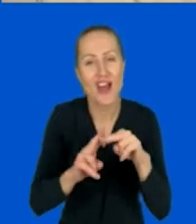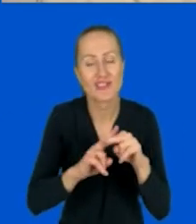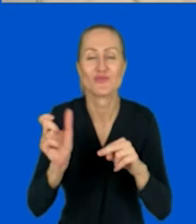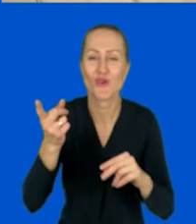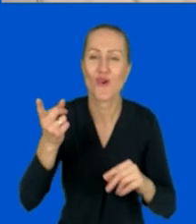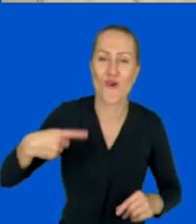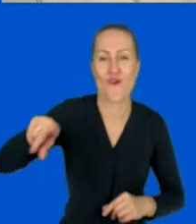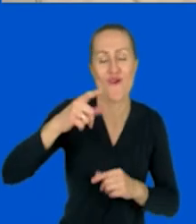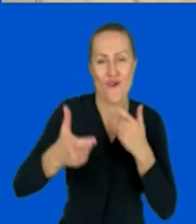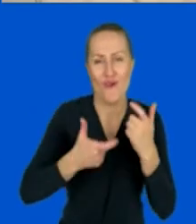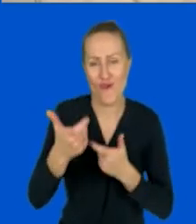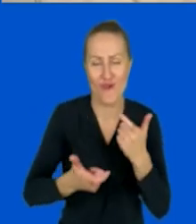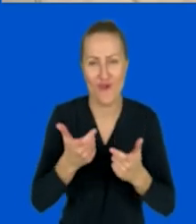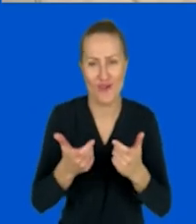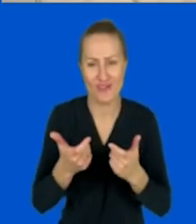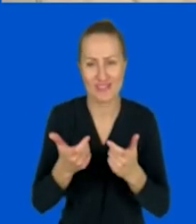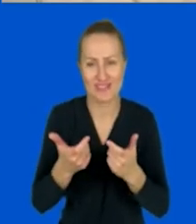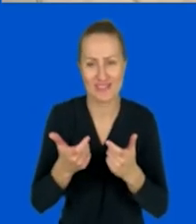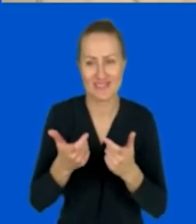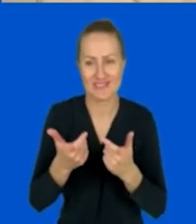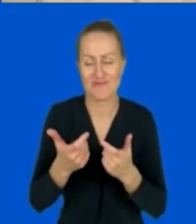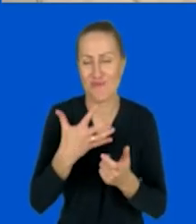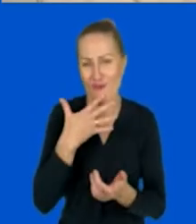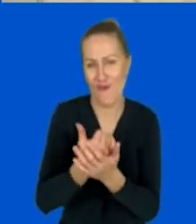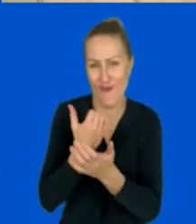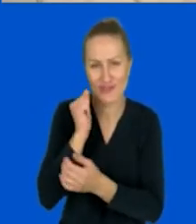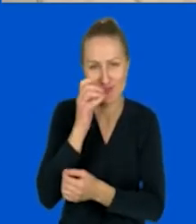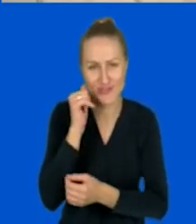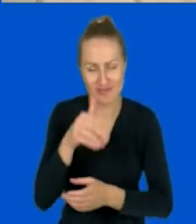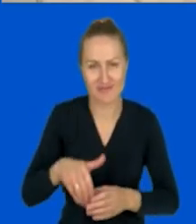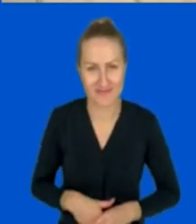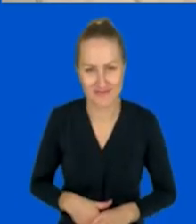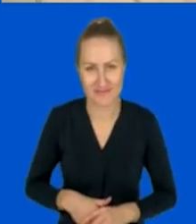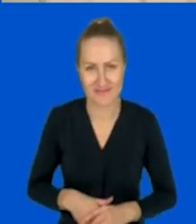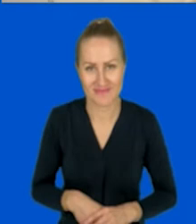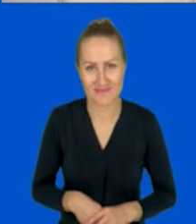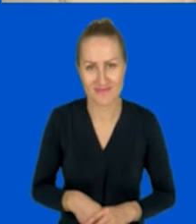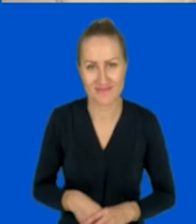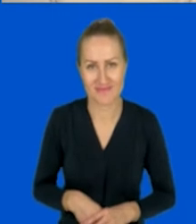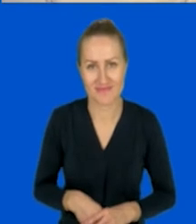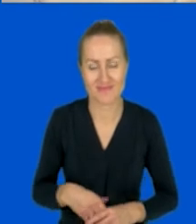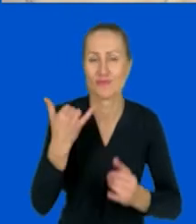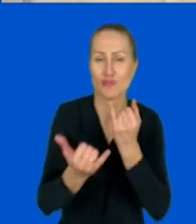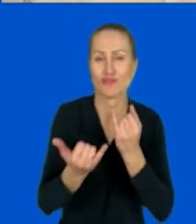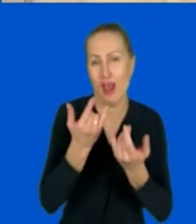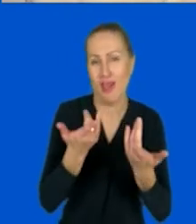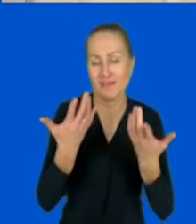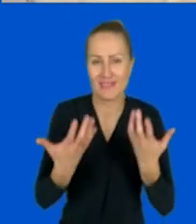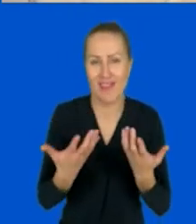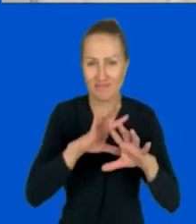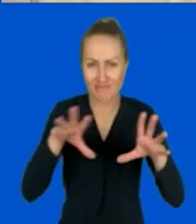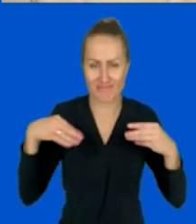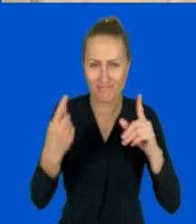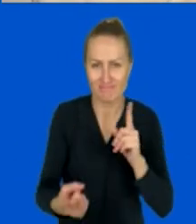trzeba, z których trzeba codziennie korzystać, kiedy spotykamy się z